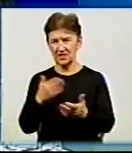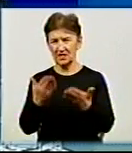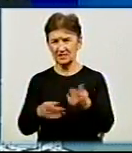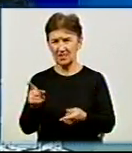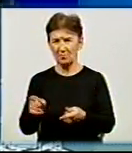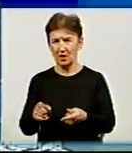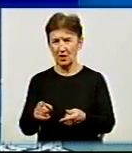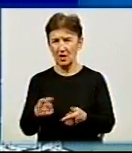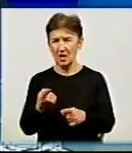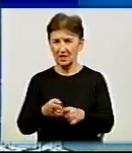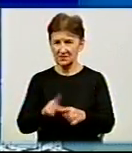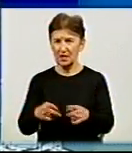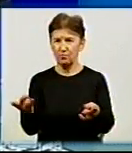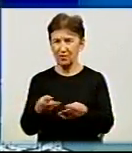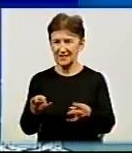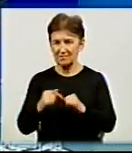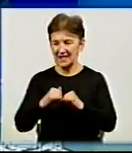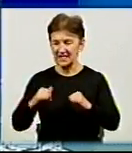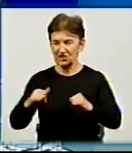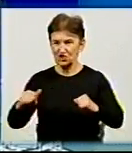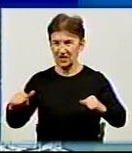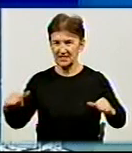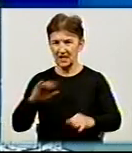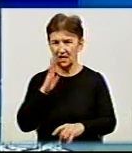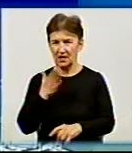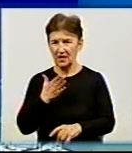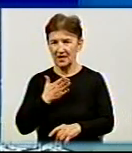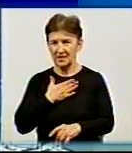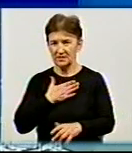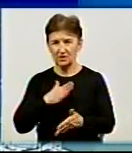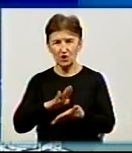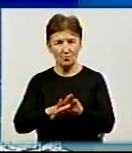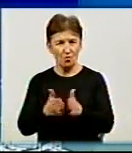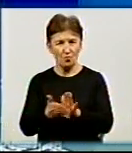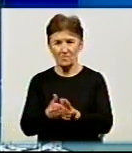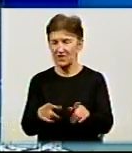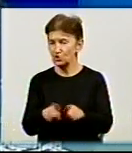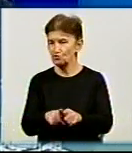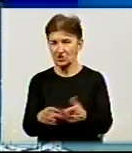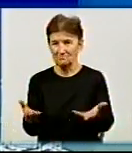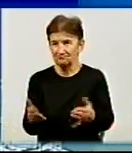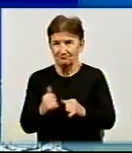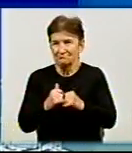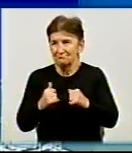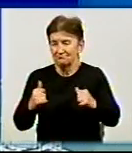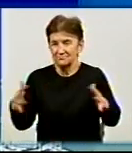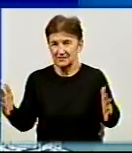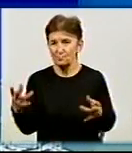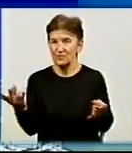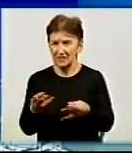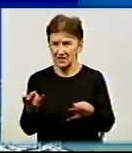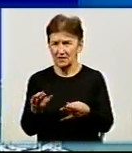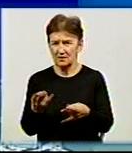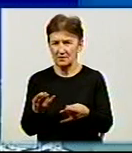але це потрібно розширювати. Ви розумієте, наші ж умови теж небезмежні. Це потрібно заказати